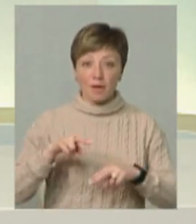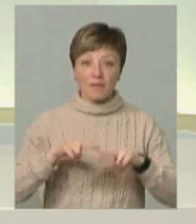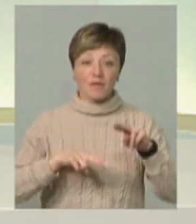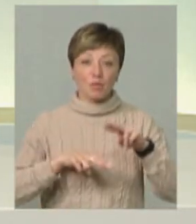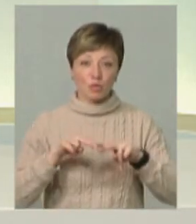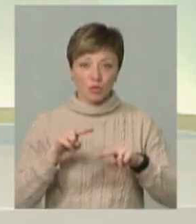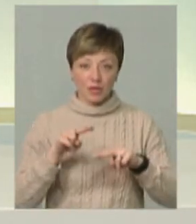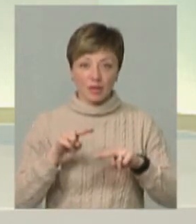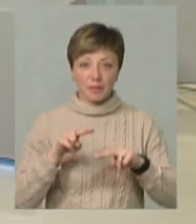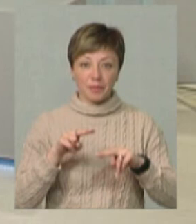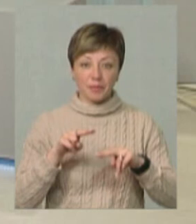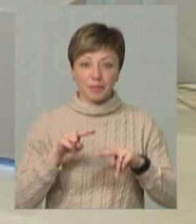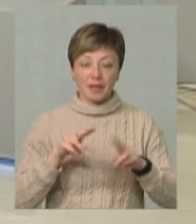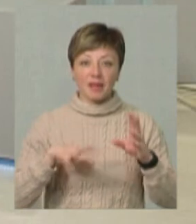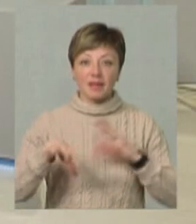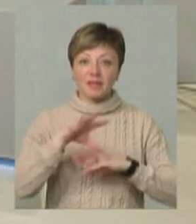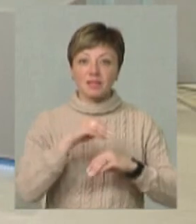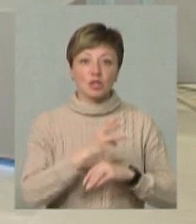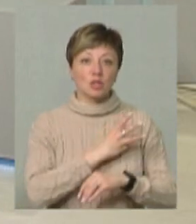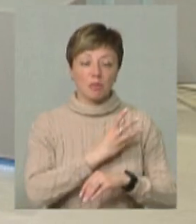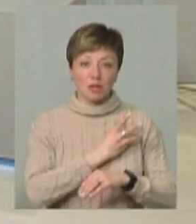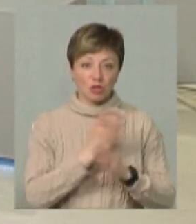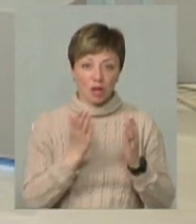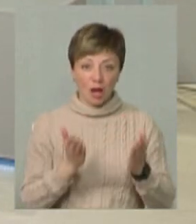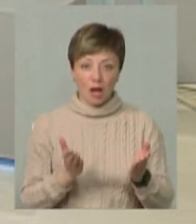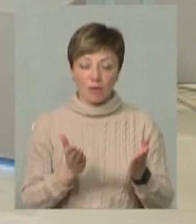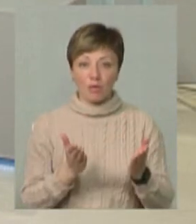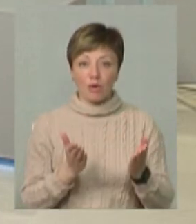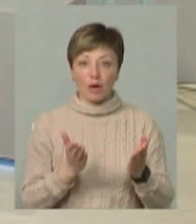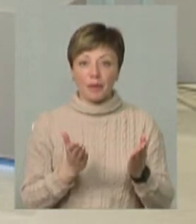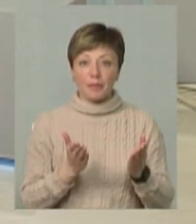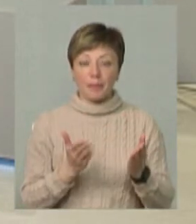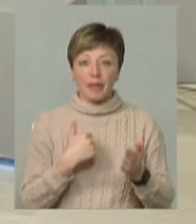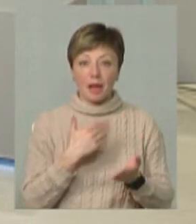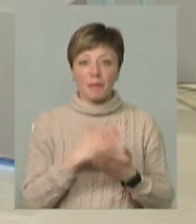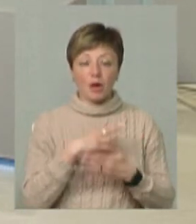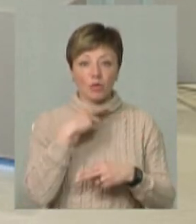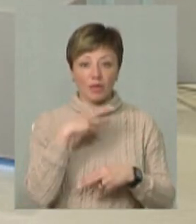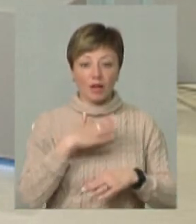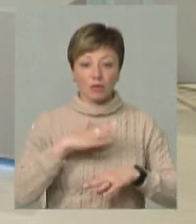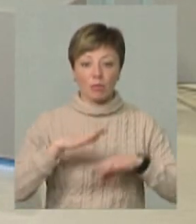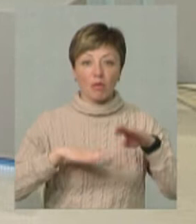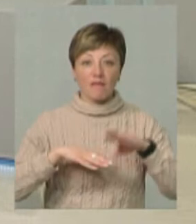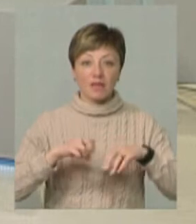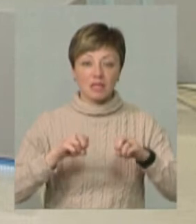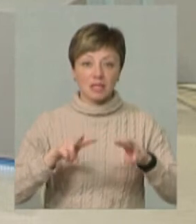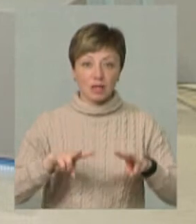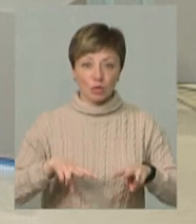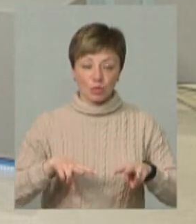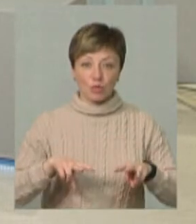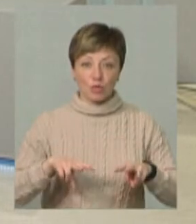все, що ми забажаємо. Тобто я маю на увазі в нашій професійному